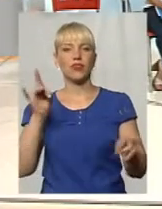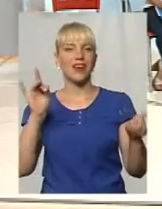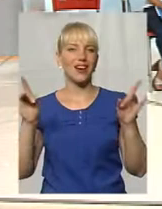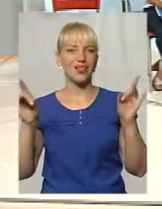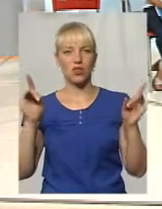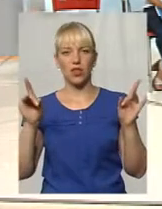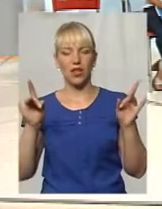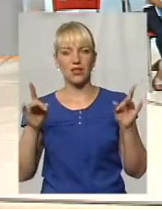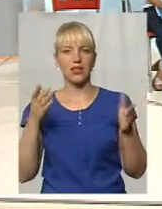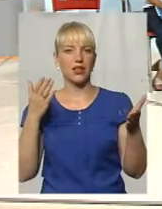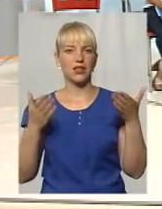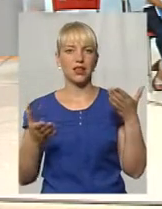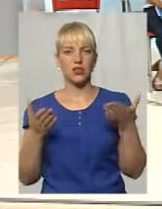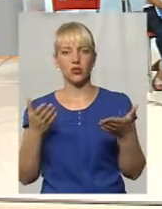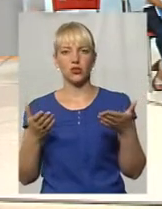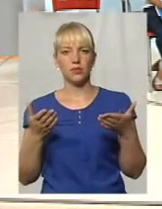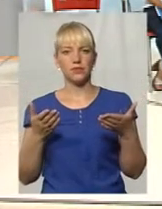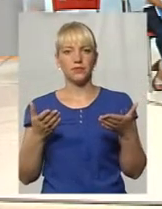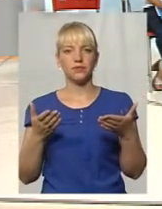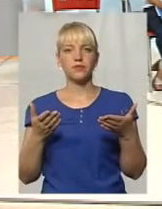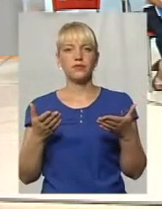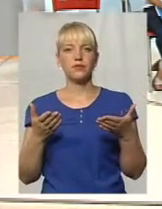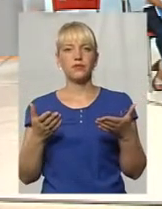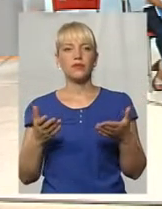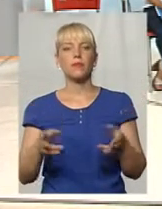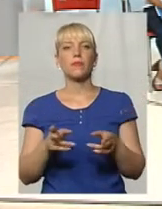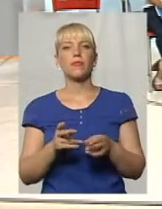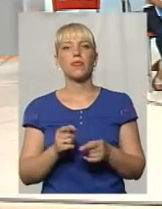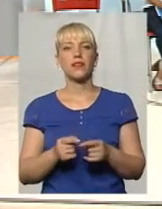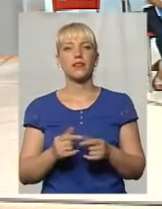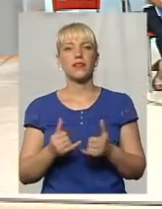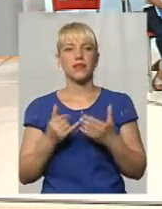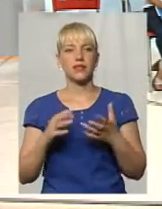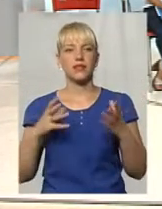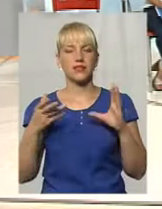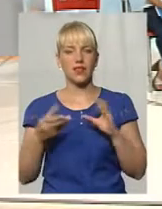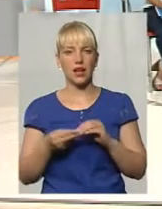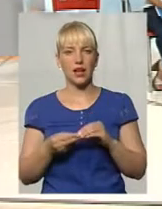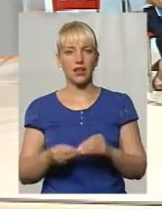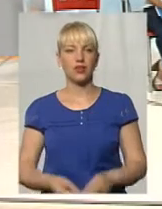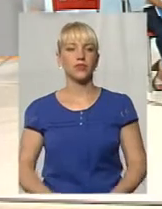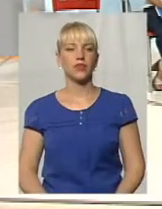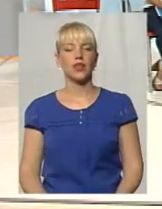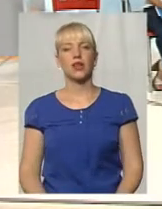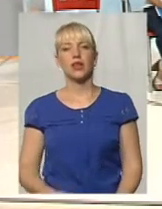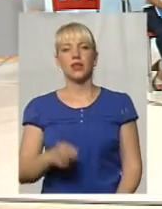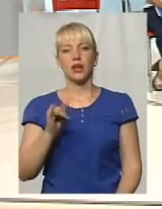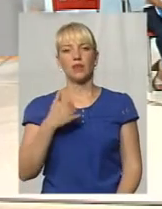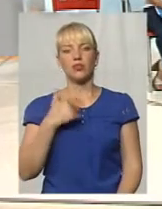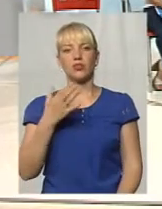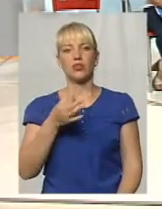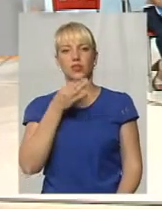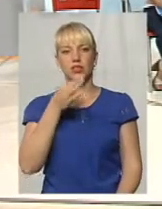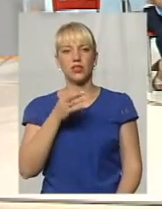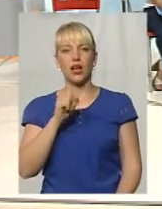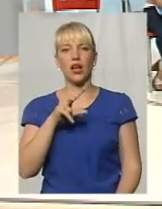якщо просто, ну, для... які, ну, для загалу... Давайте, ми згодом поговоримо. Я би хотіла, щоб Бальона